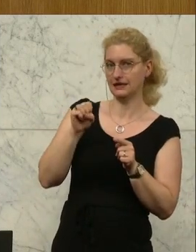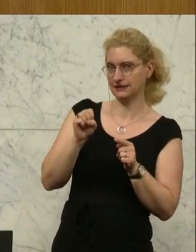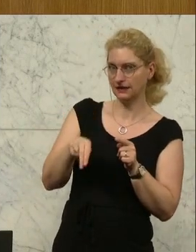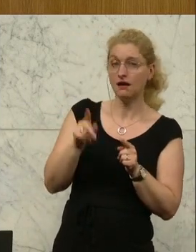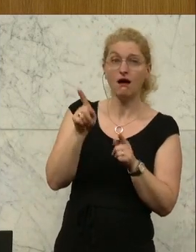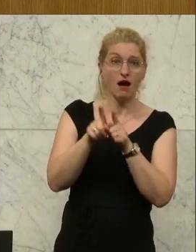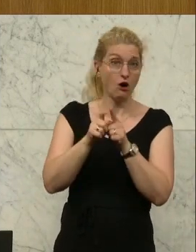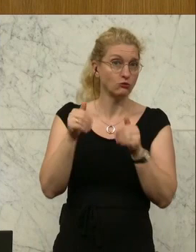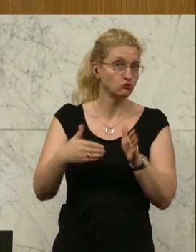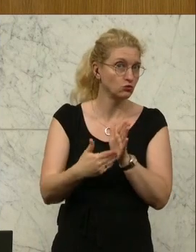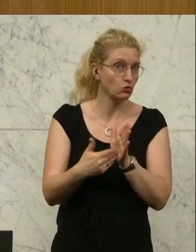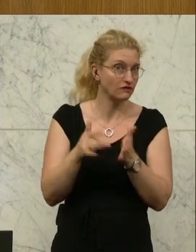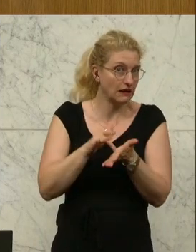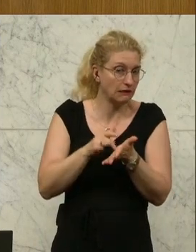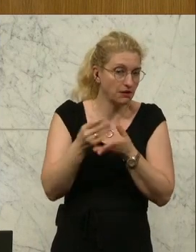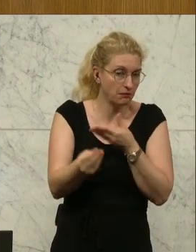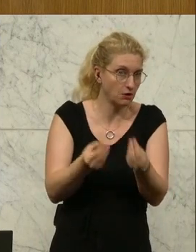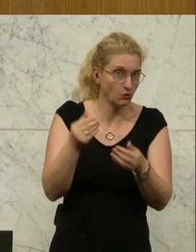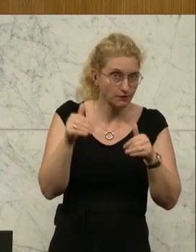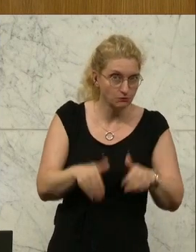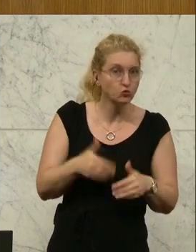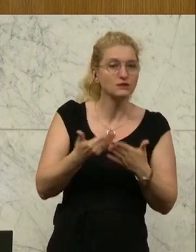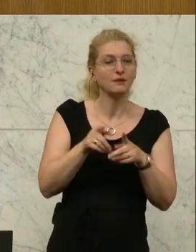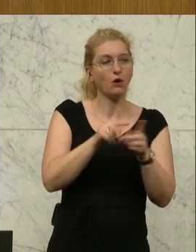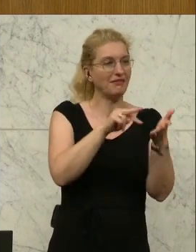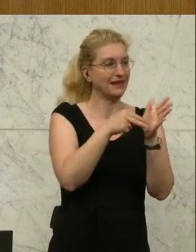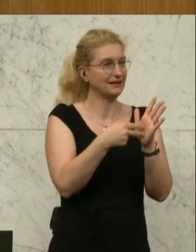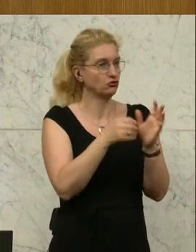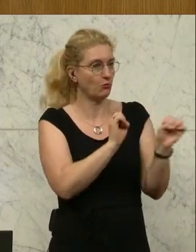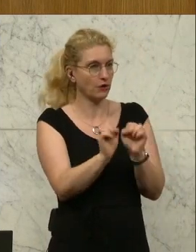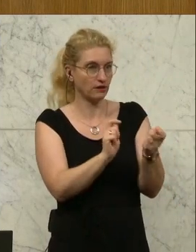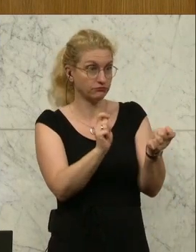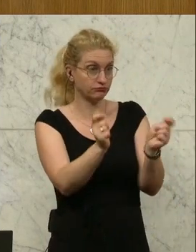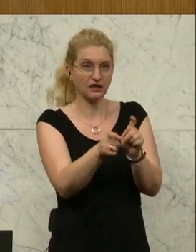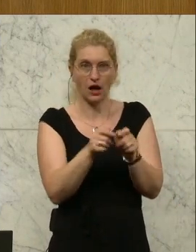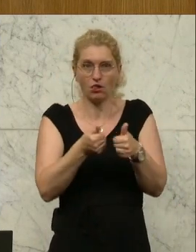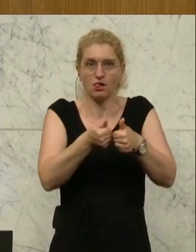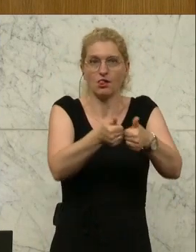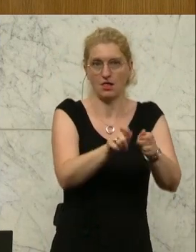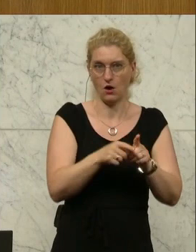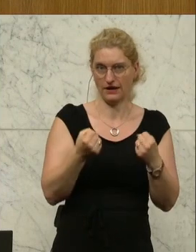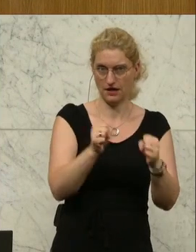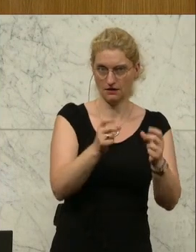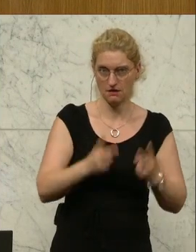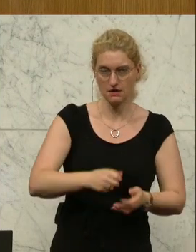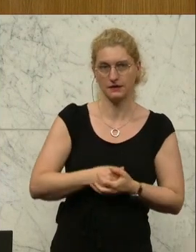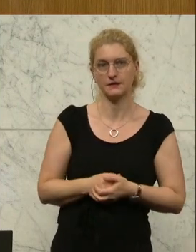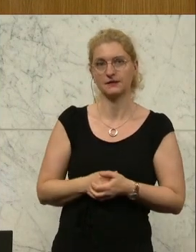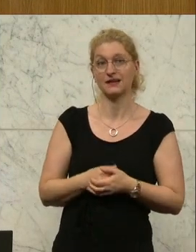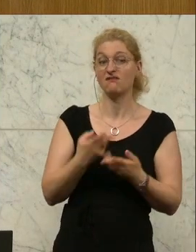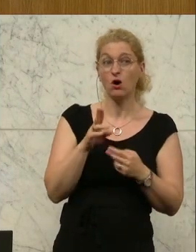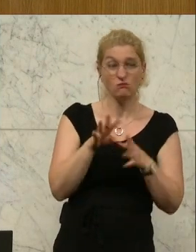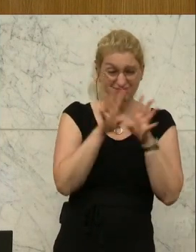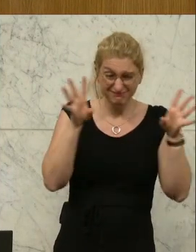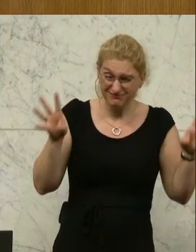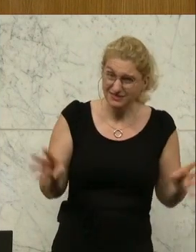auch mit den notwendigen Mitteln ausstatten, um auf die geänderten technischen Möglichkeiten reagieren zu können. Denn letztlich, meine Damen und Herren, dient das